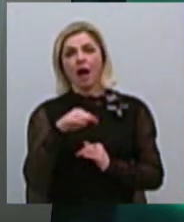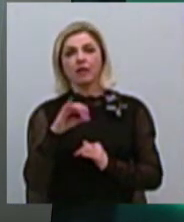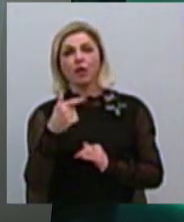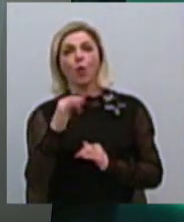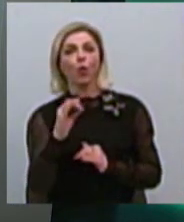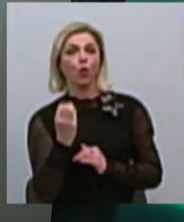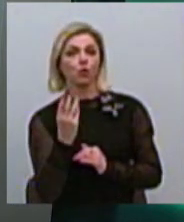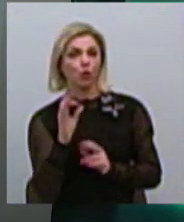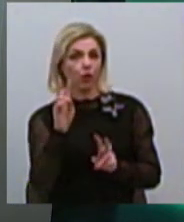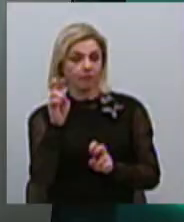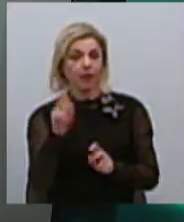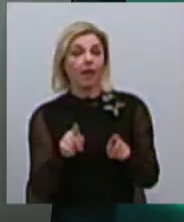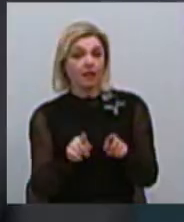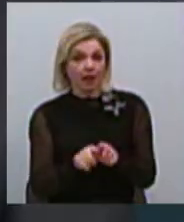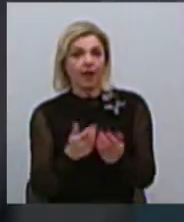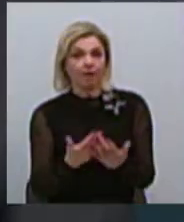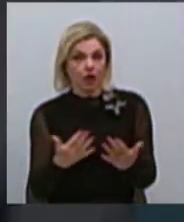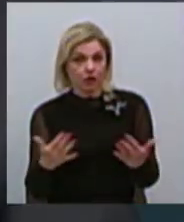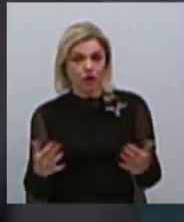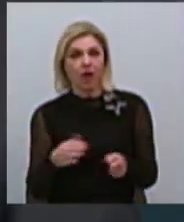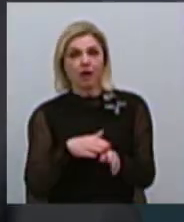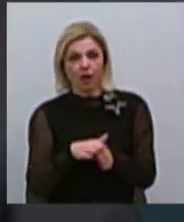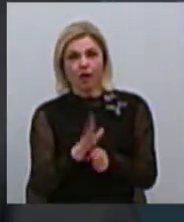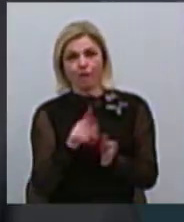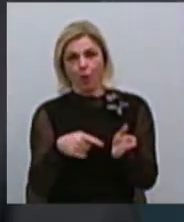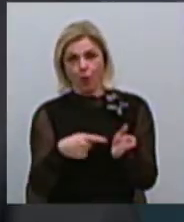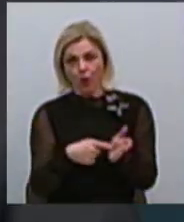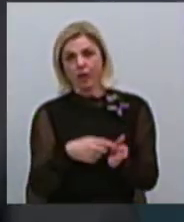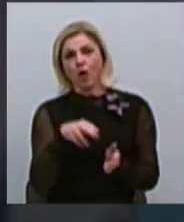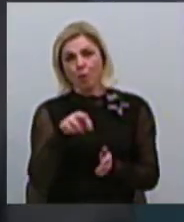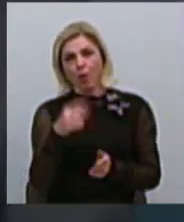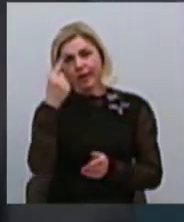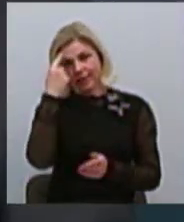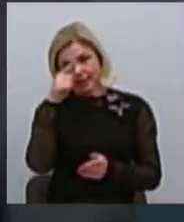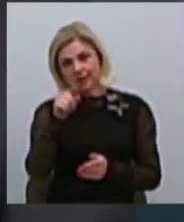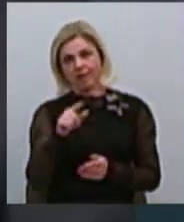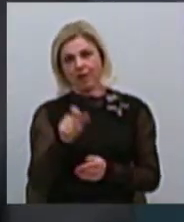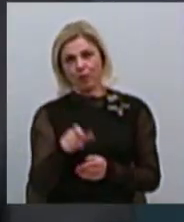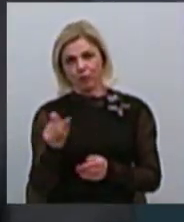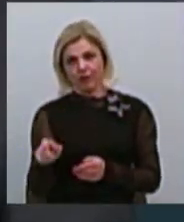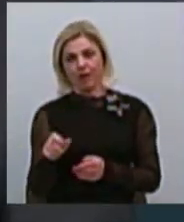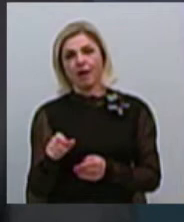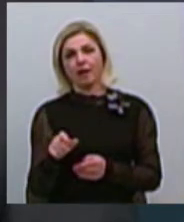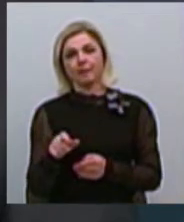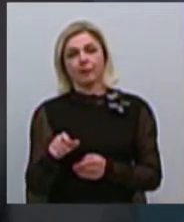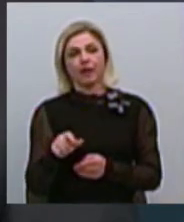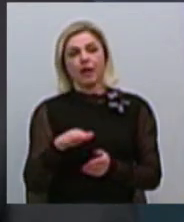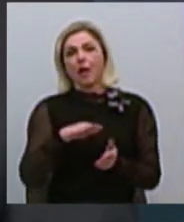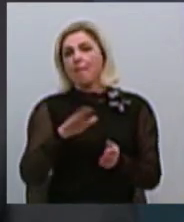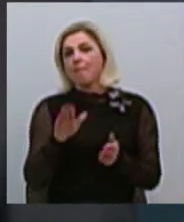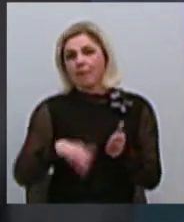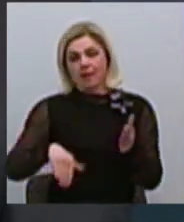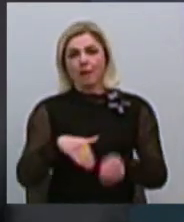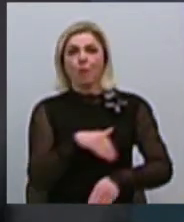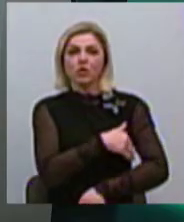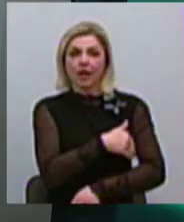такі речі, вони реалізовуються в городі по ініціативі горожан, минуя посредників в